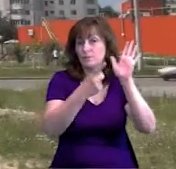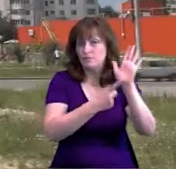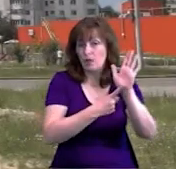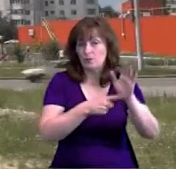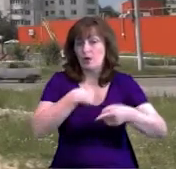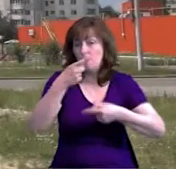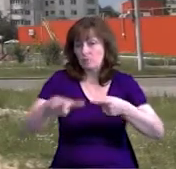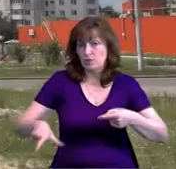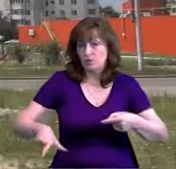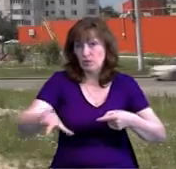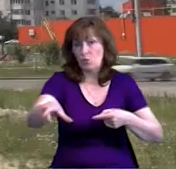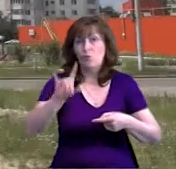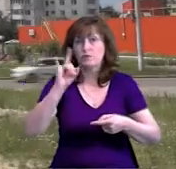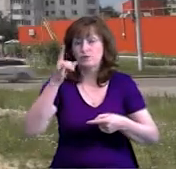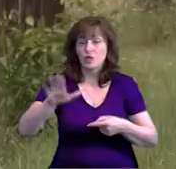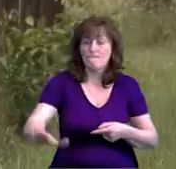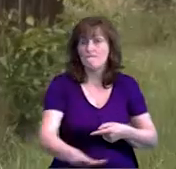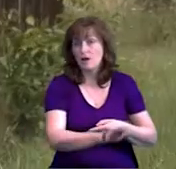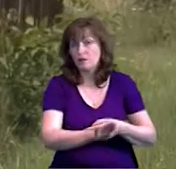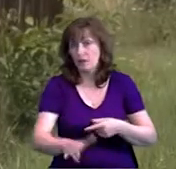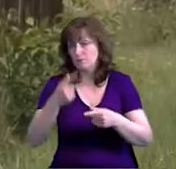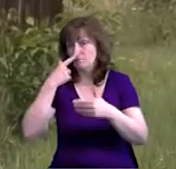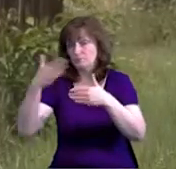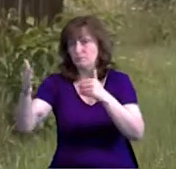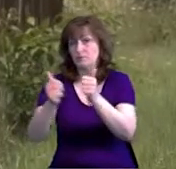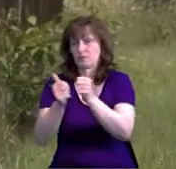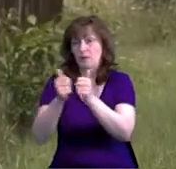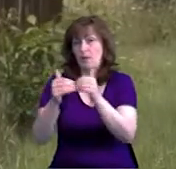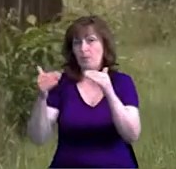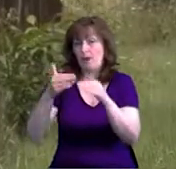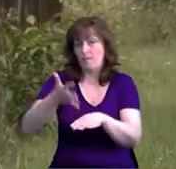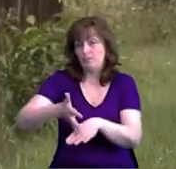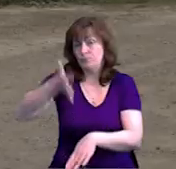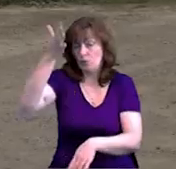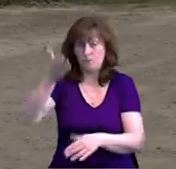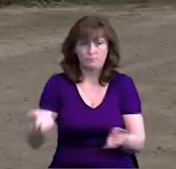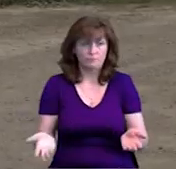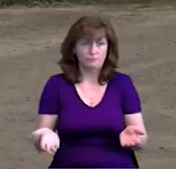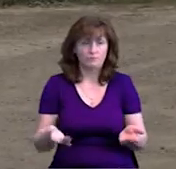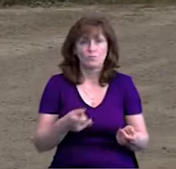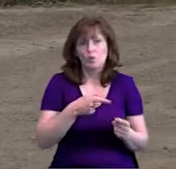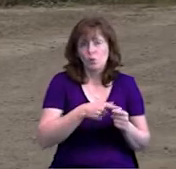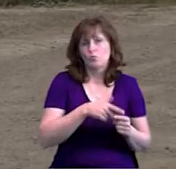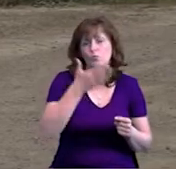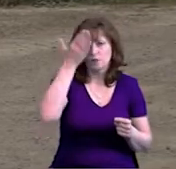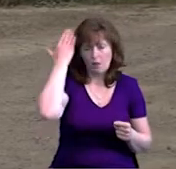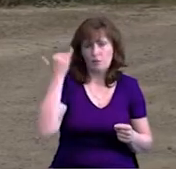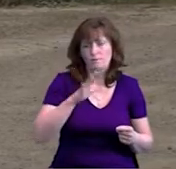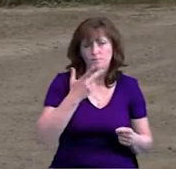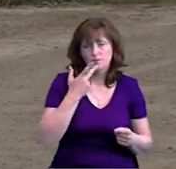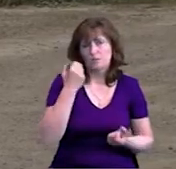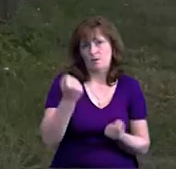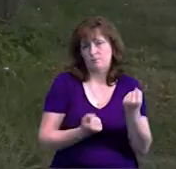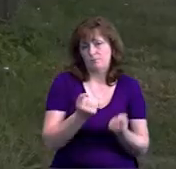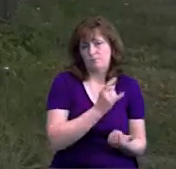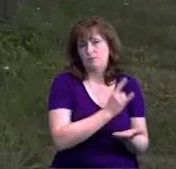дитячий майданчик та багатоповерхівки. Належить це місце комунальному підприємству «Парковка та Ринок». Роками тут працювала автостоянка на 200